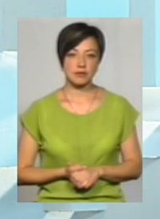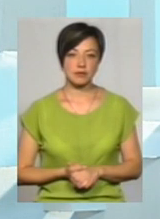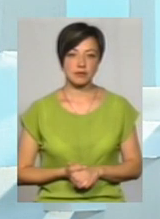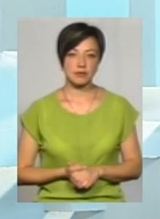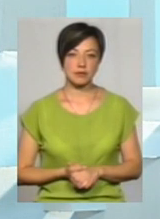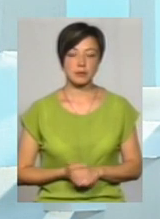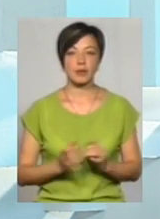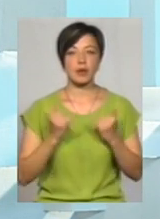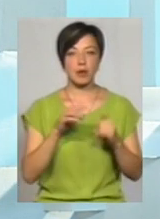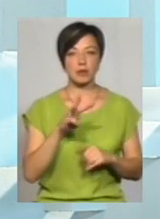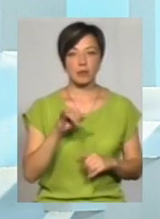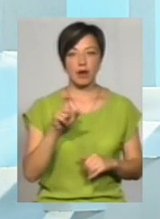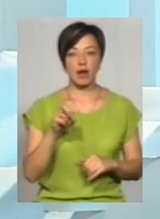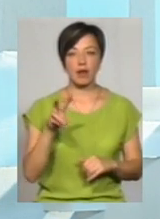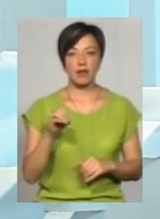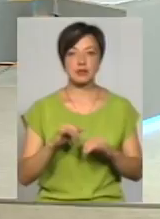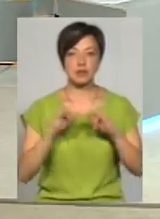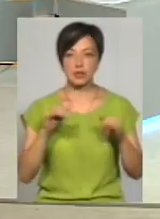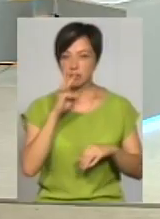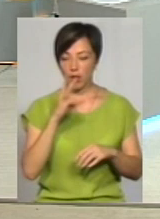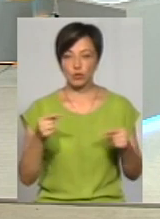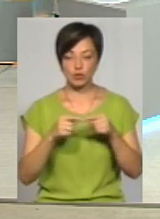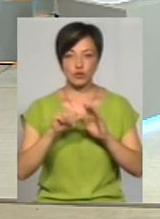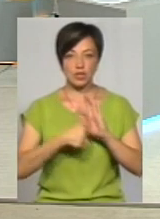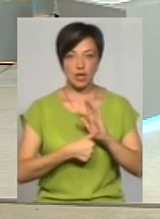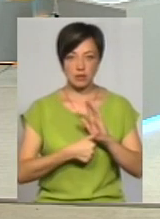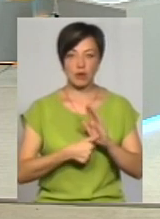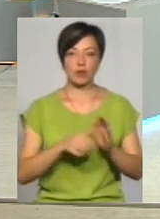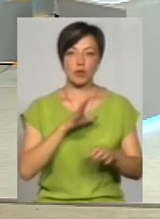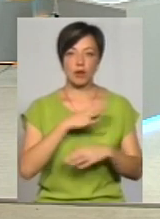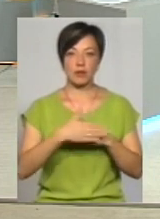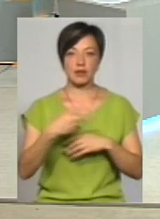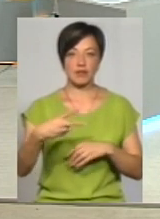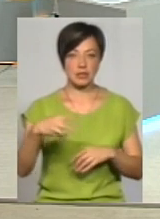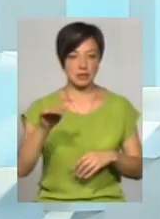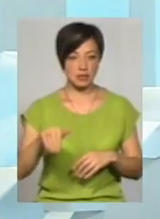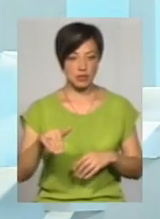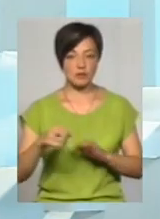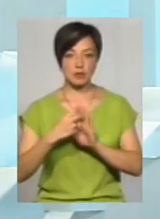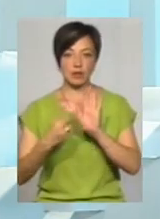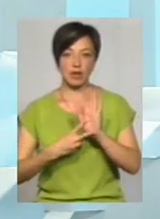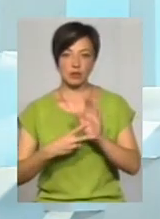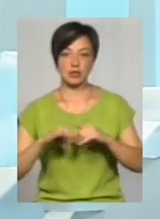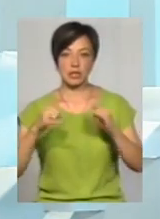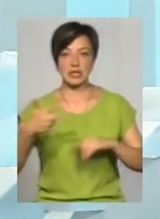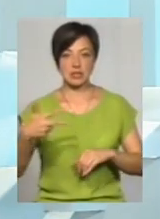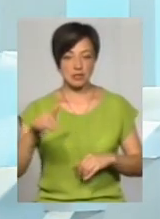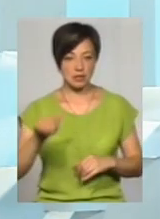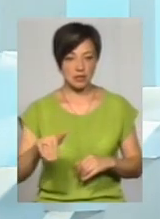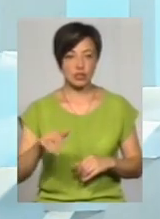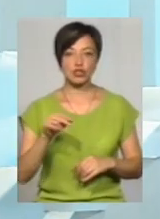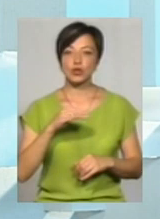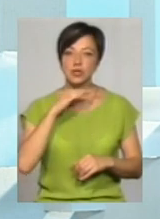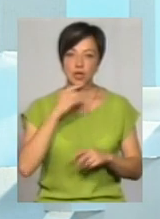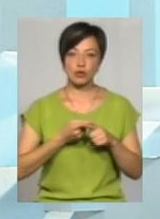Пане Михайле, Олег відзначив зростання зарплати, уточнюв, в 16-му році вона становила близько 20 тисяч, у 17-му зросла до 30 тисяч. Чи